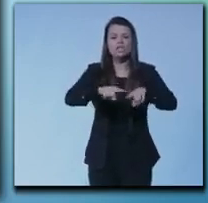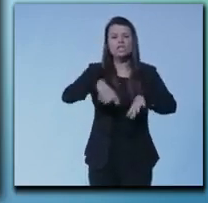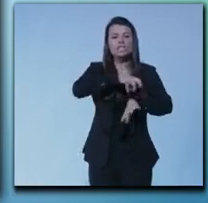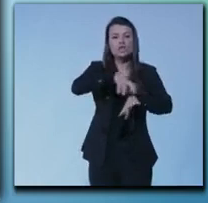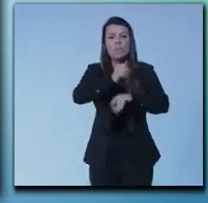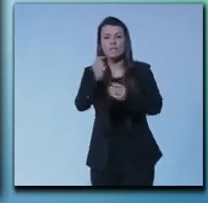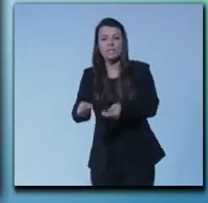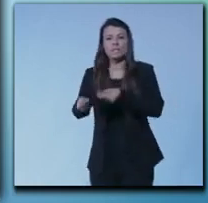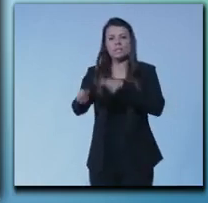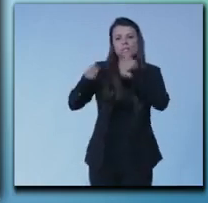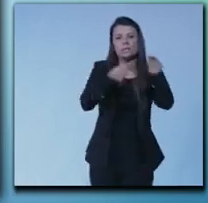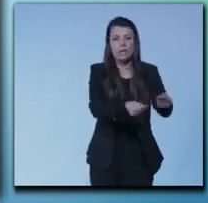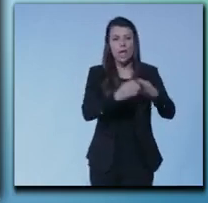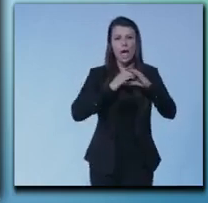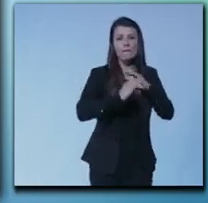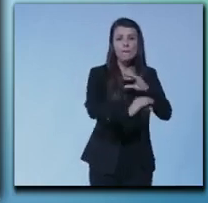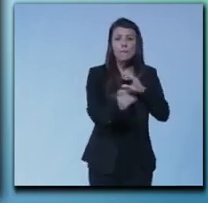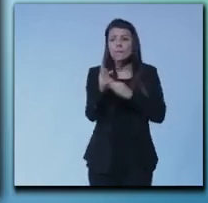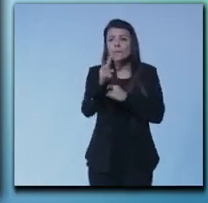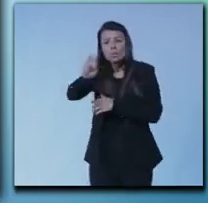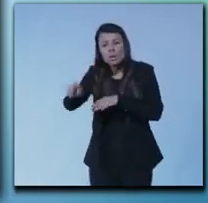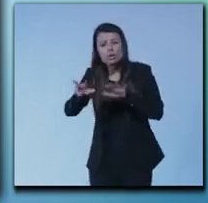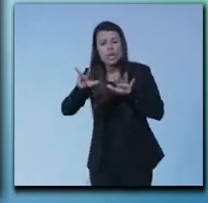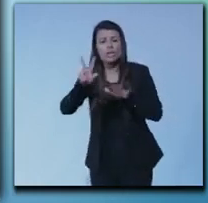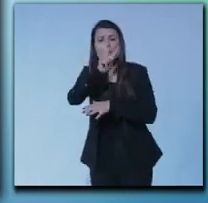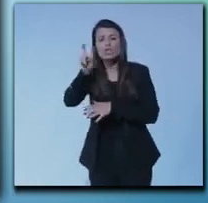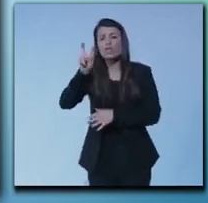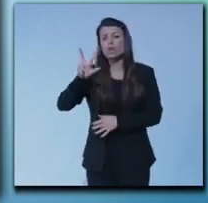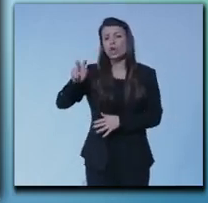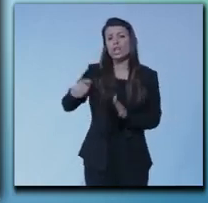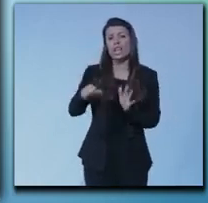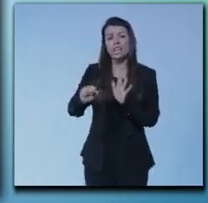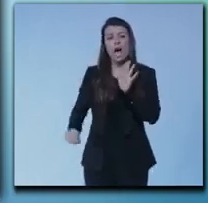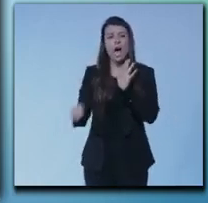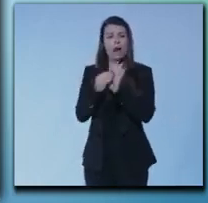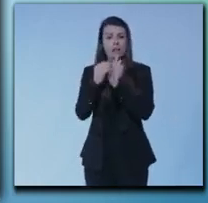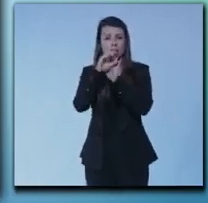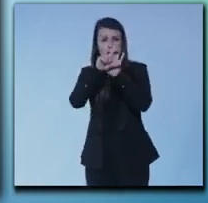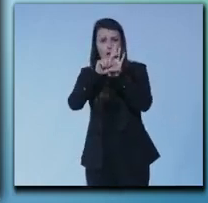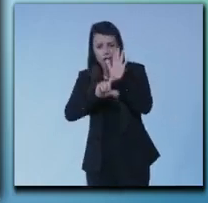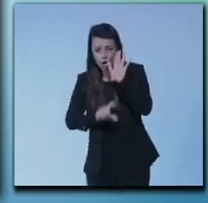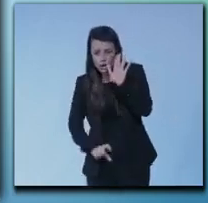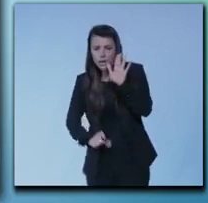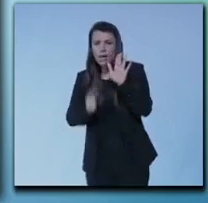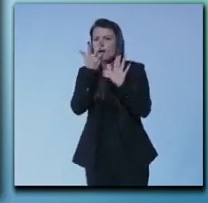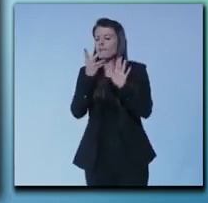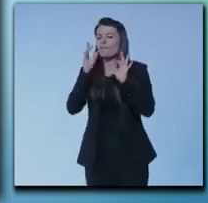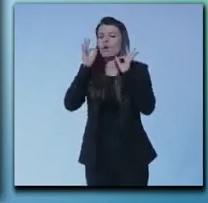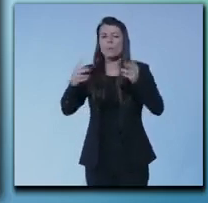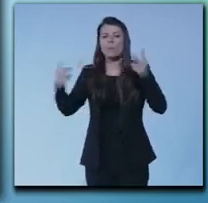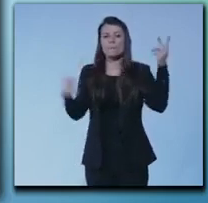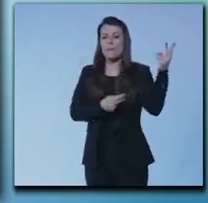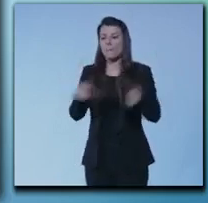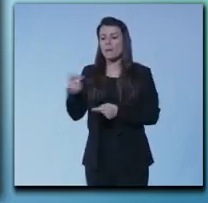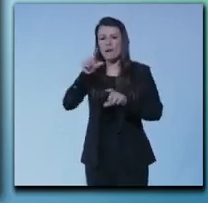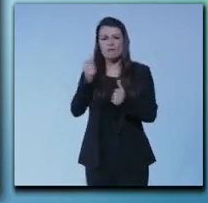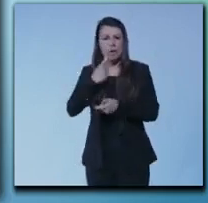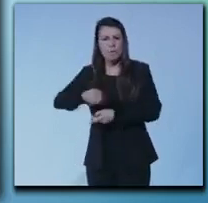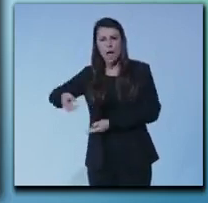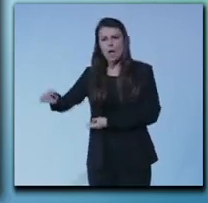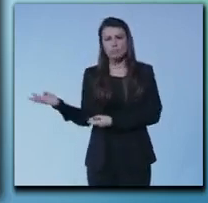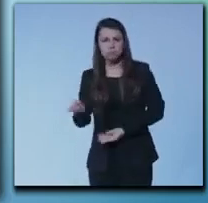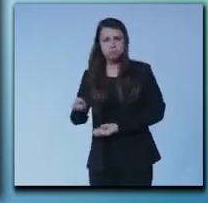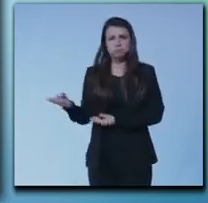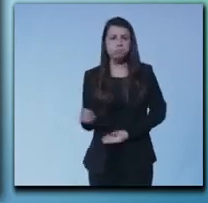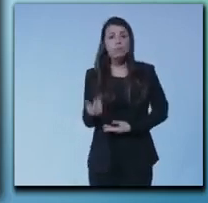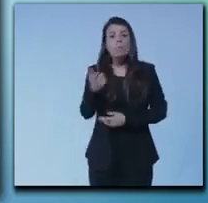ministri e questi 230 articoli li voglio assolutamente tagliare con l'accetta perché il